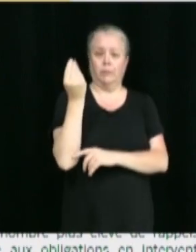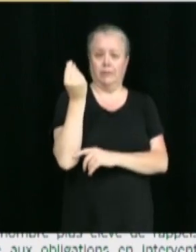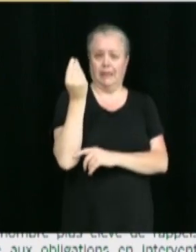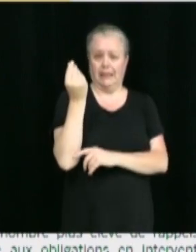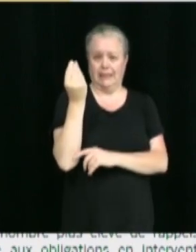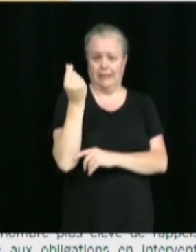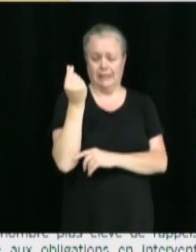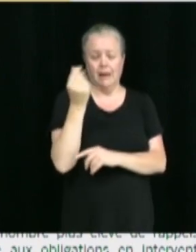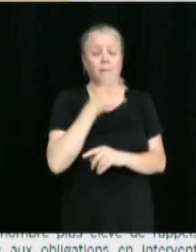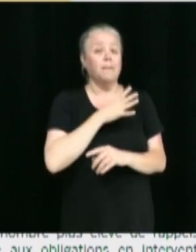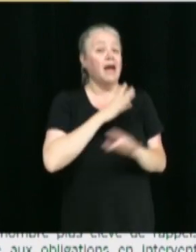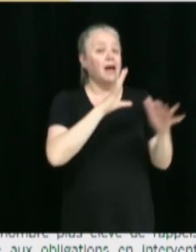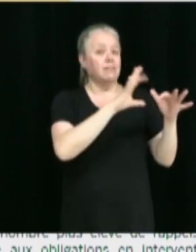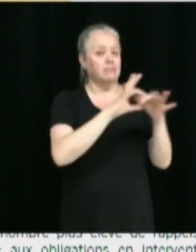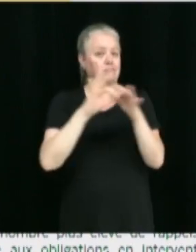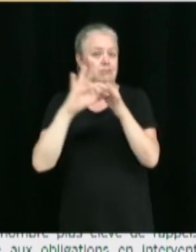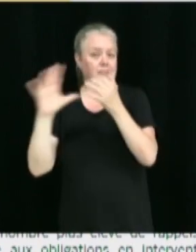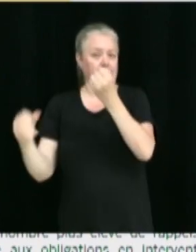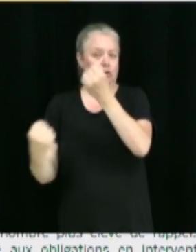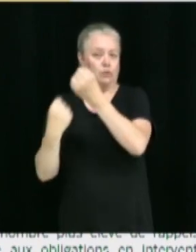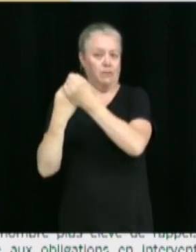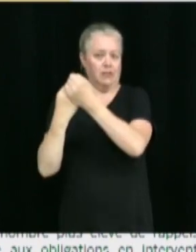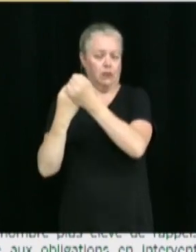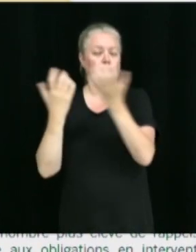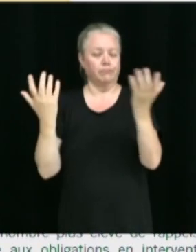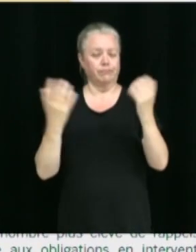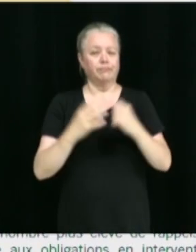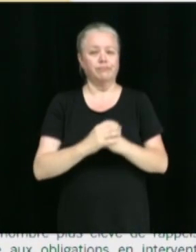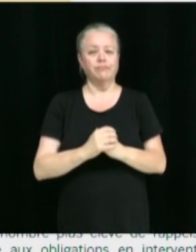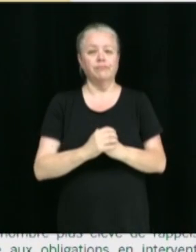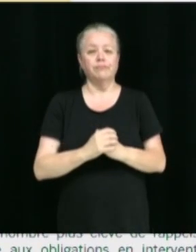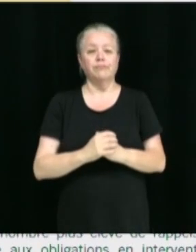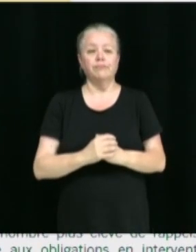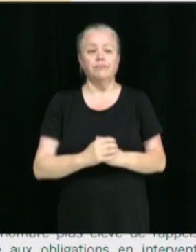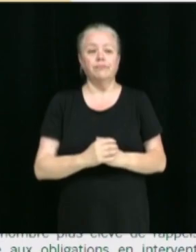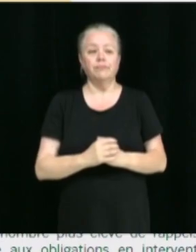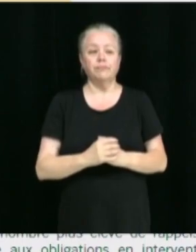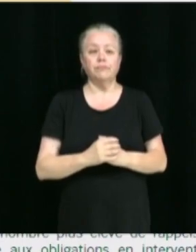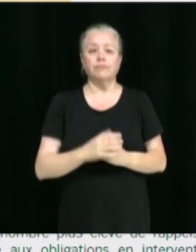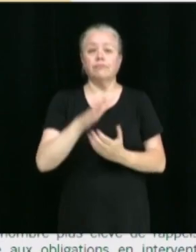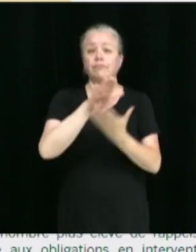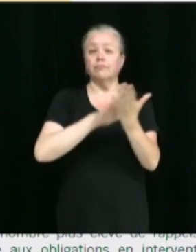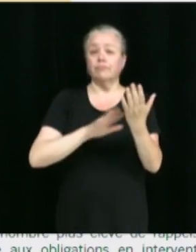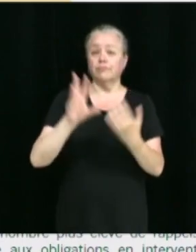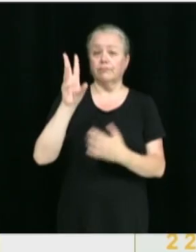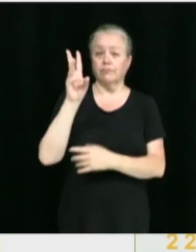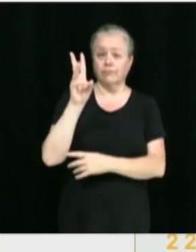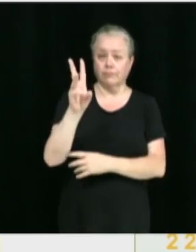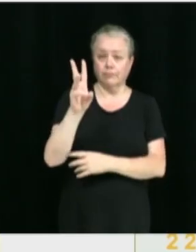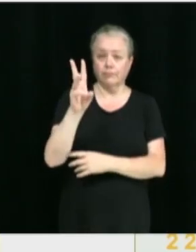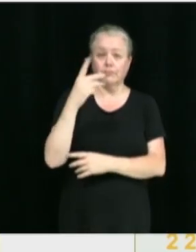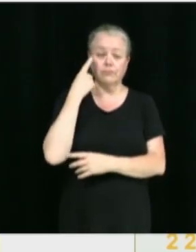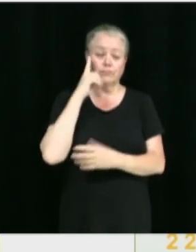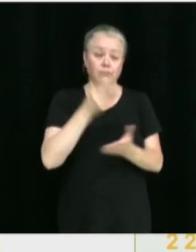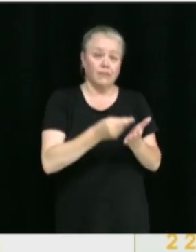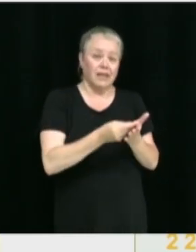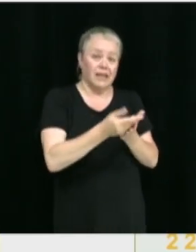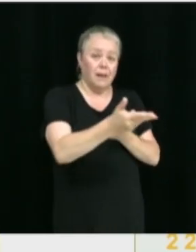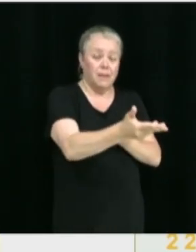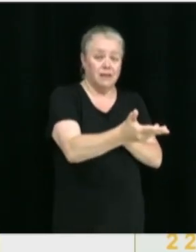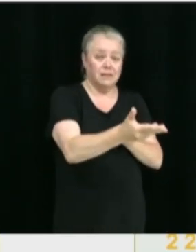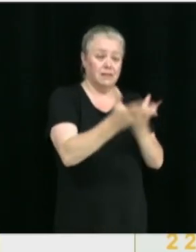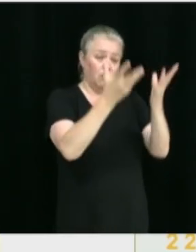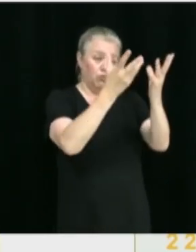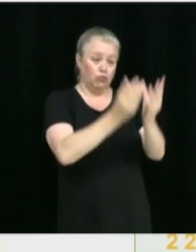aussi avec une subvention pour le compenser. Si on regarde à la page 6, au niveau des charges totales par habitant,